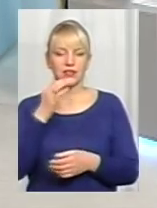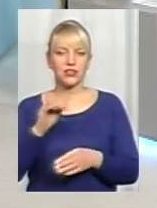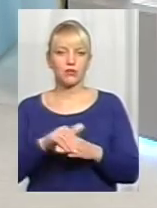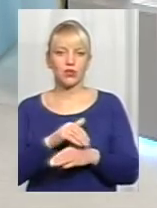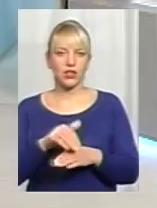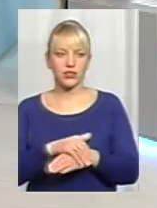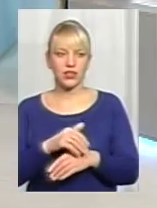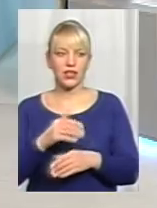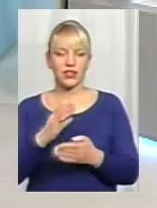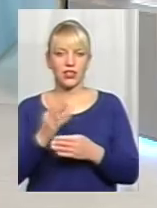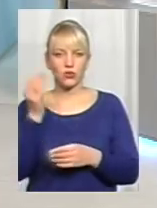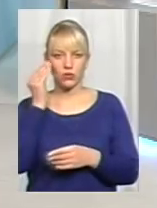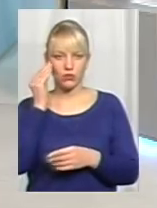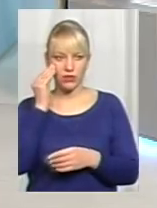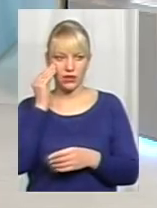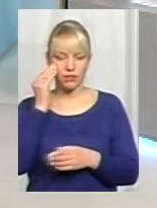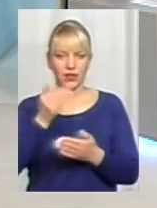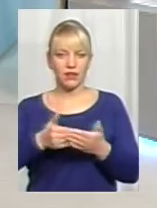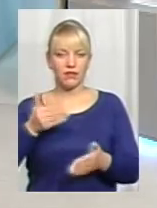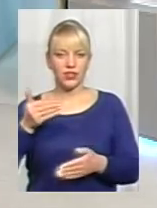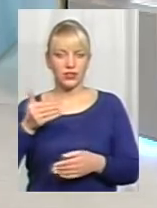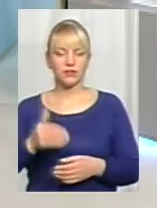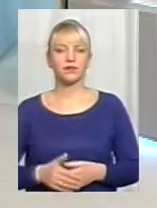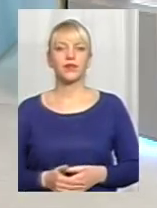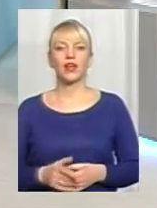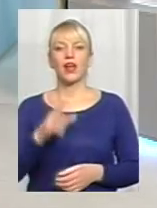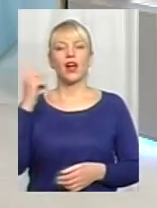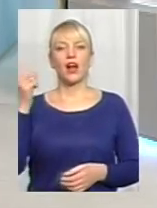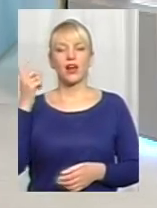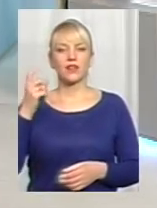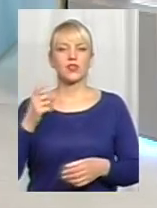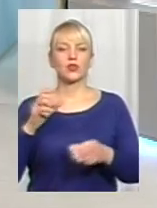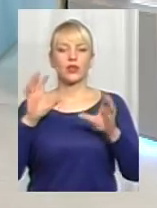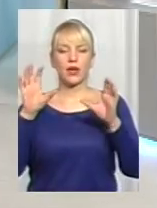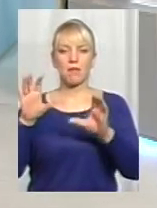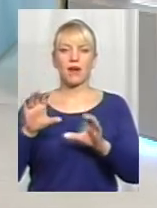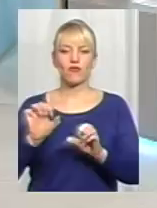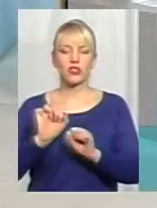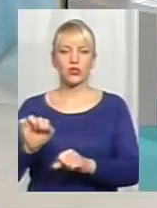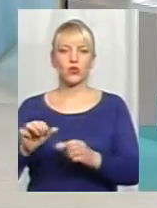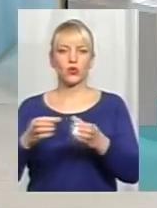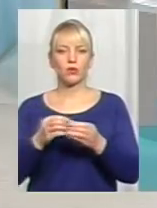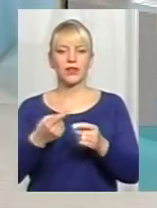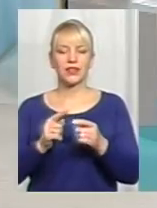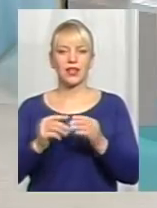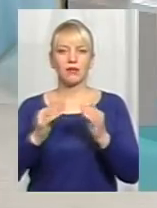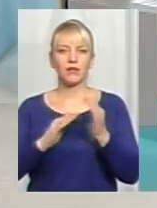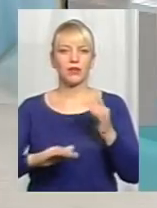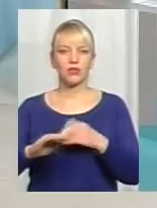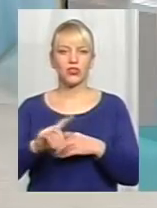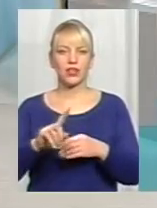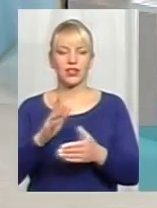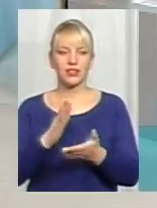ласка, є думка саме від Харківської правозахисної групи, щоб те приміщення, яке маєте, його